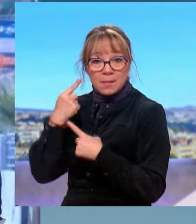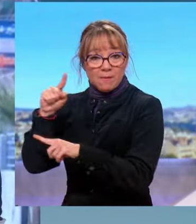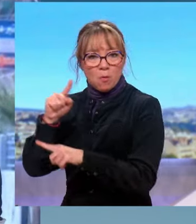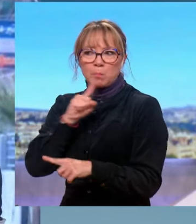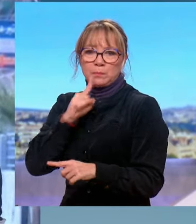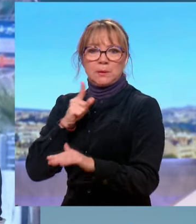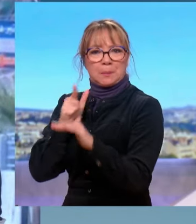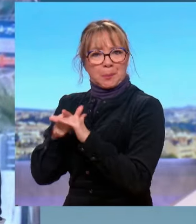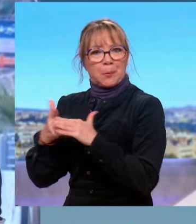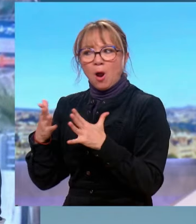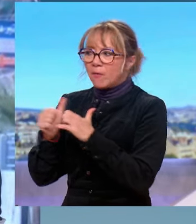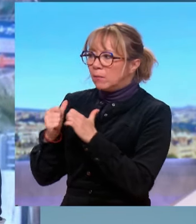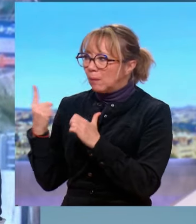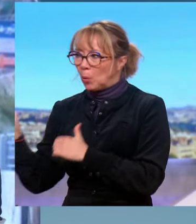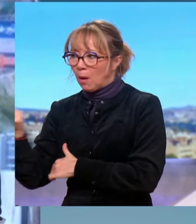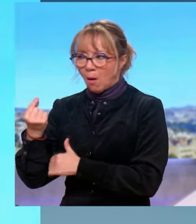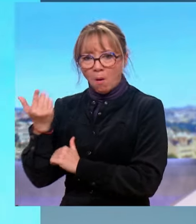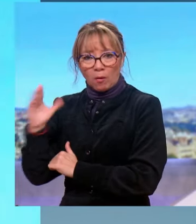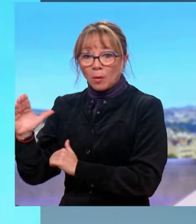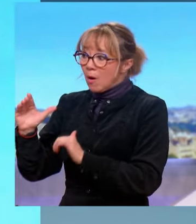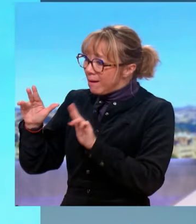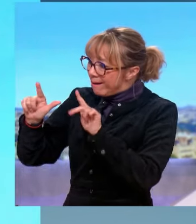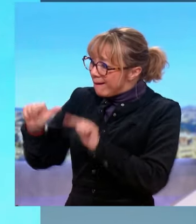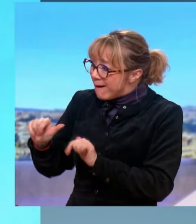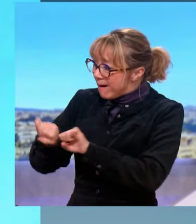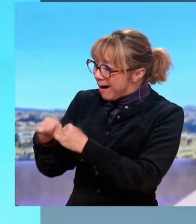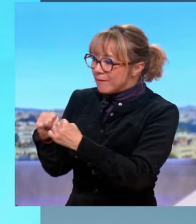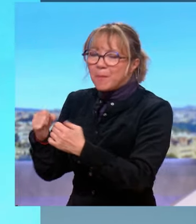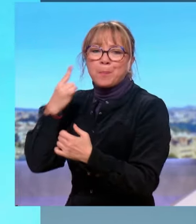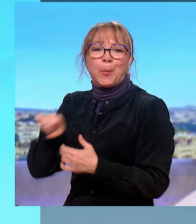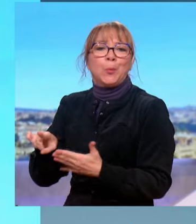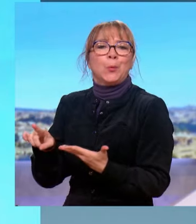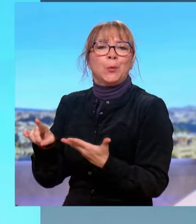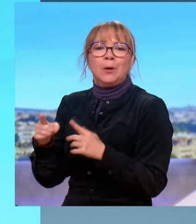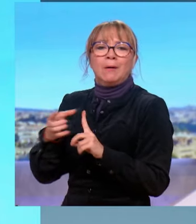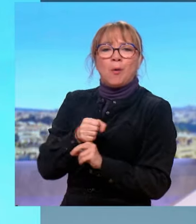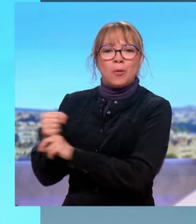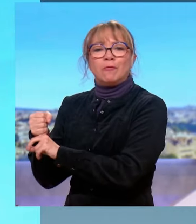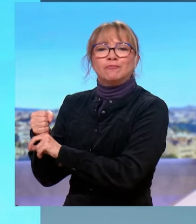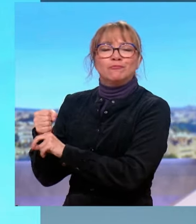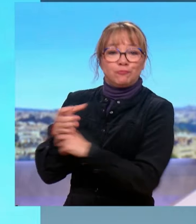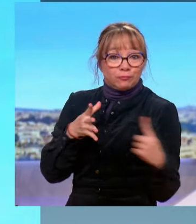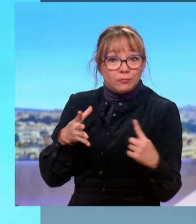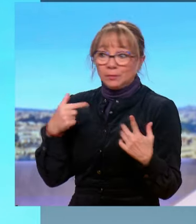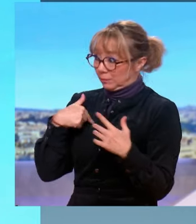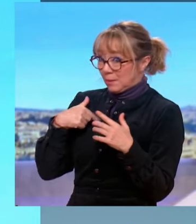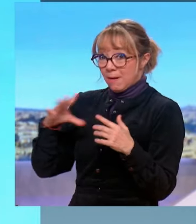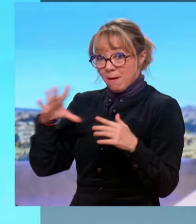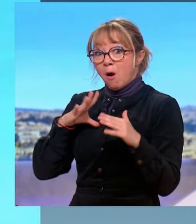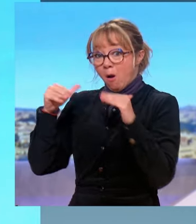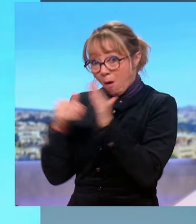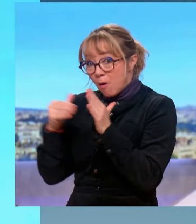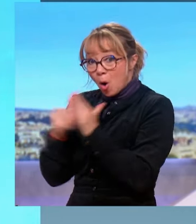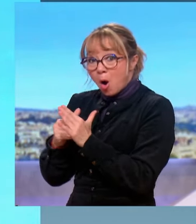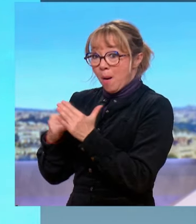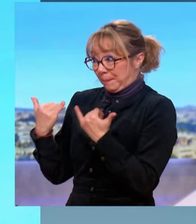ce conflit, avec d'autres partenaires. Il y a eu une trêve, à un moment donné, pour permettre la libération de certains des otages et certains de nos otages. Il reste encore beaucoup d'autres